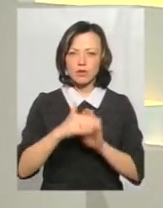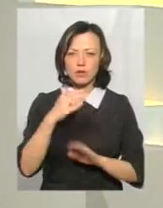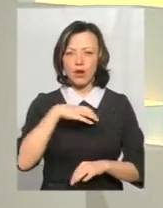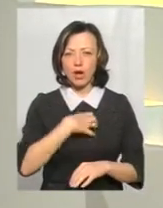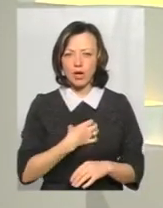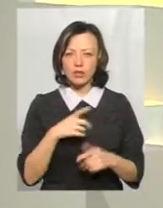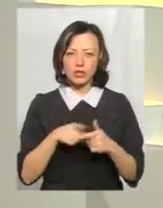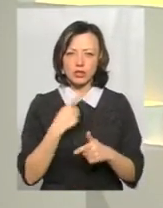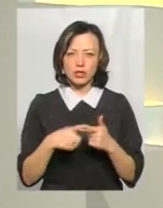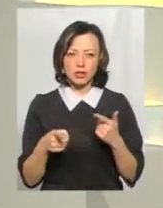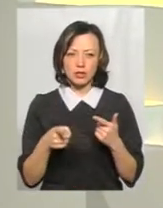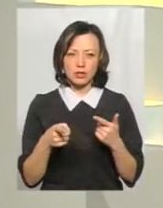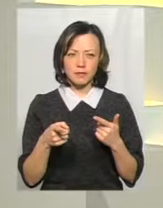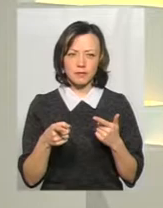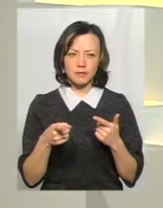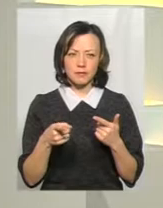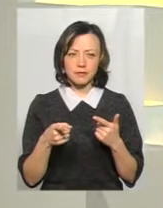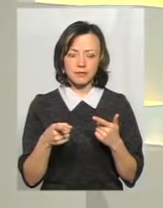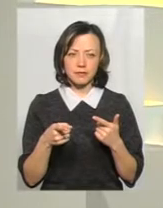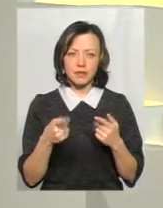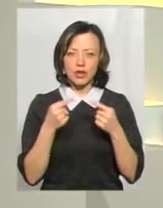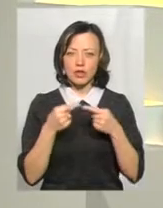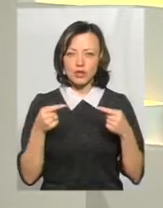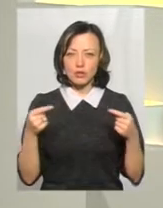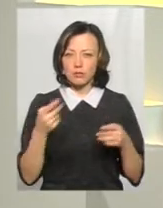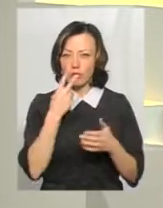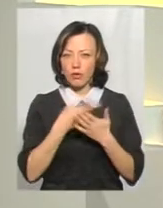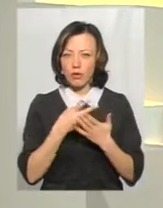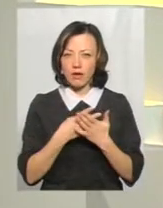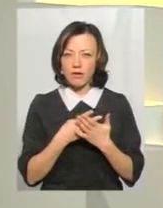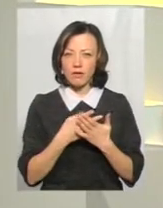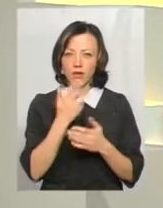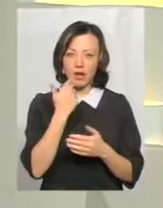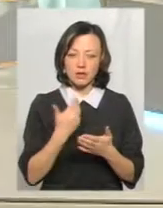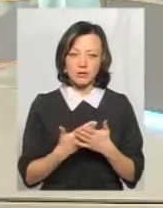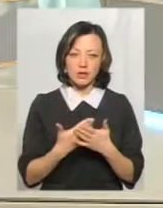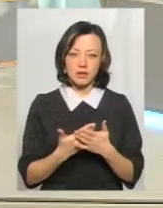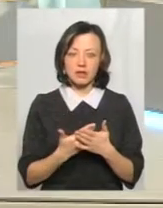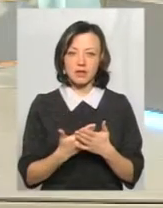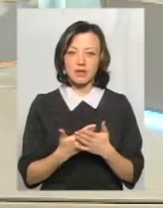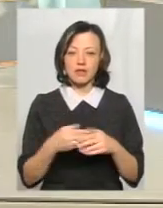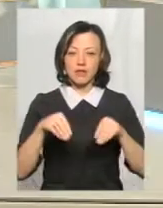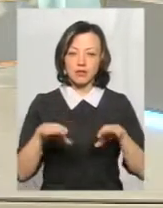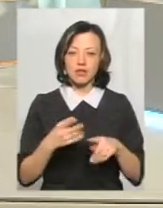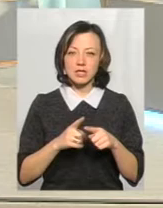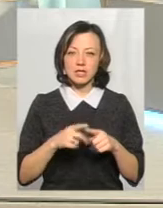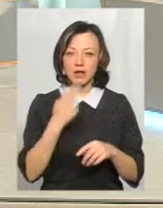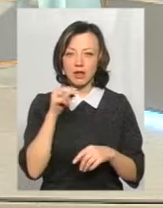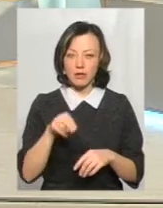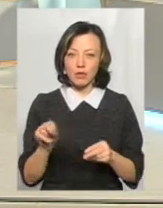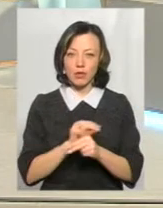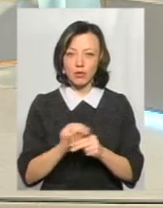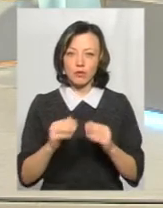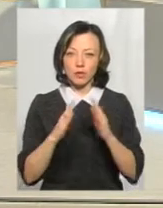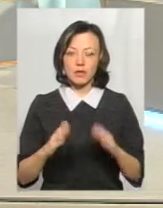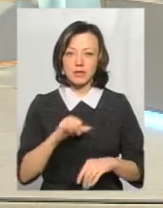кашель, чи в нас інші прояви, такі як нежить, до прикладу, ми з собі вирішуємо, що це грип, і лікуємо вдома